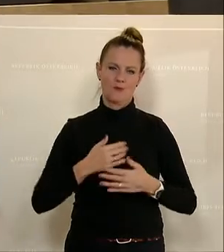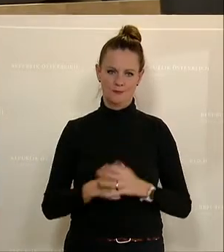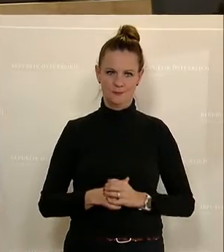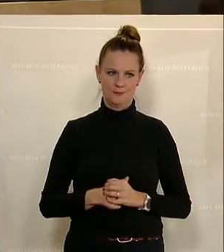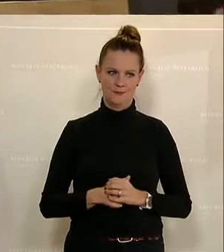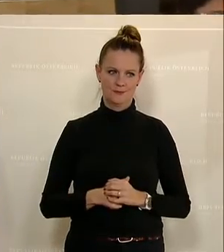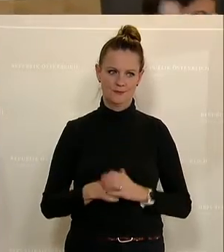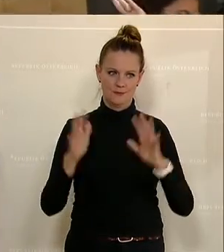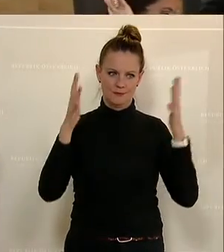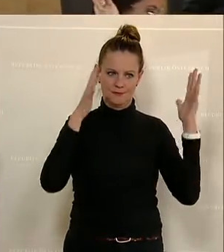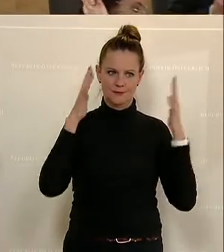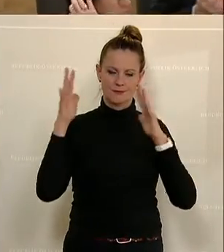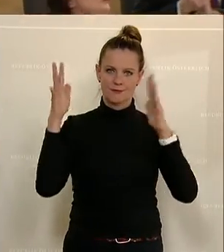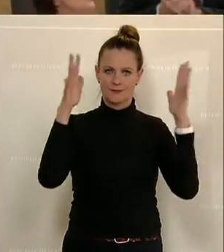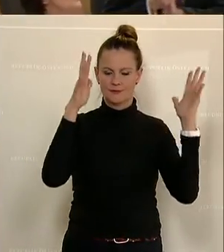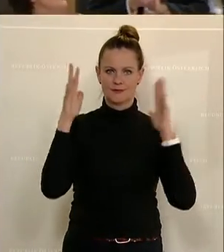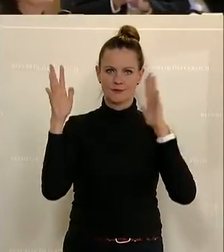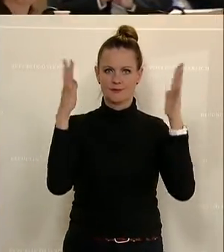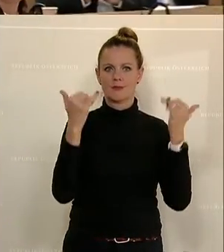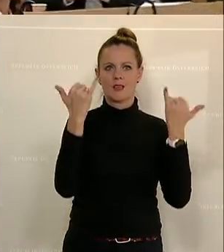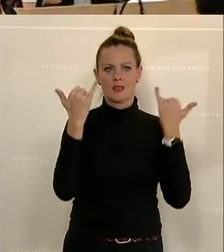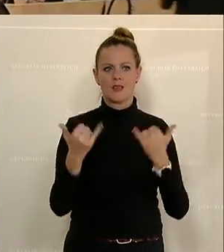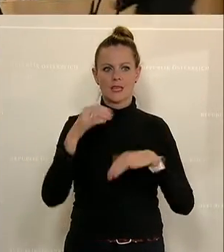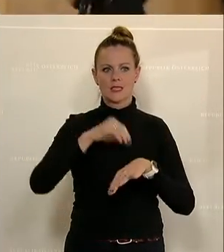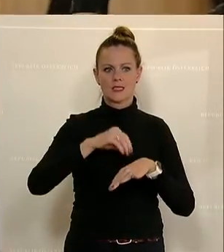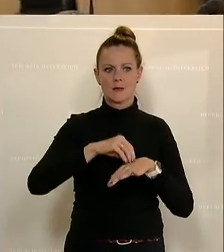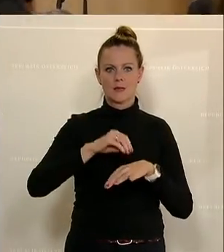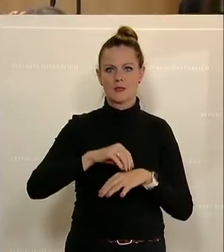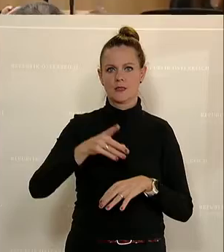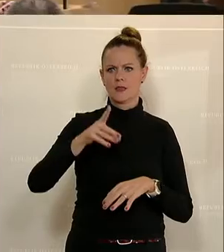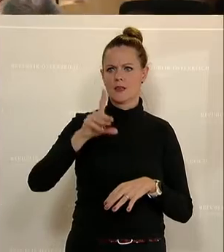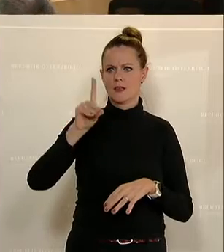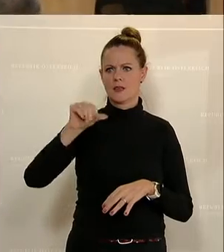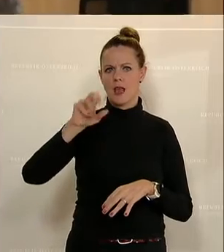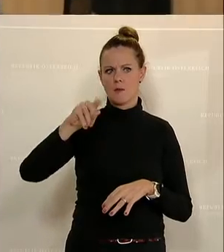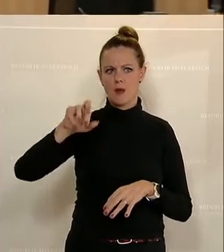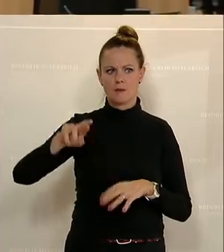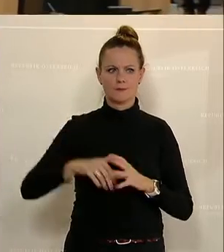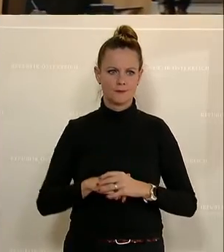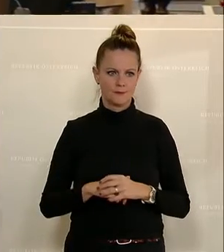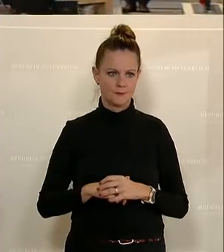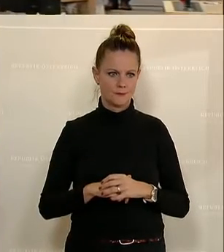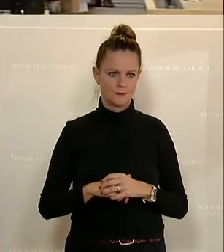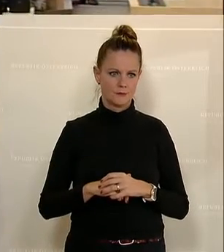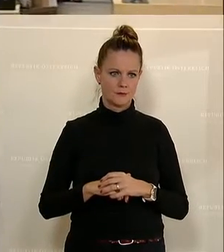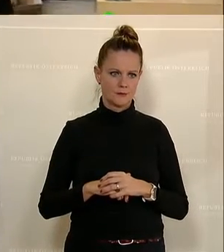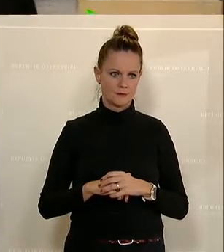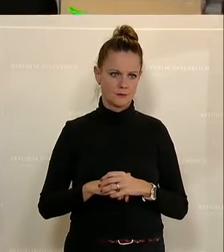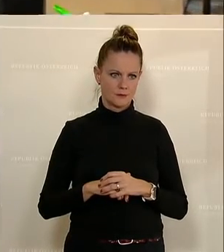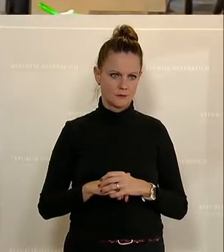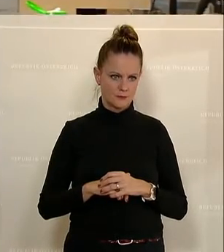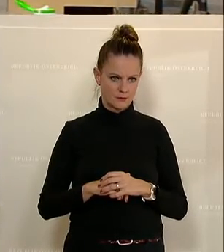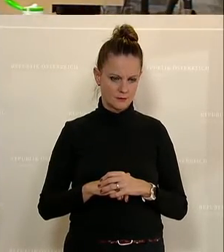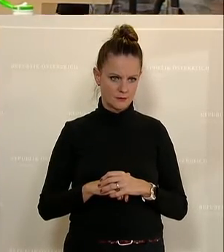Maria Theresia Nies von der ÖVP war das. Sie ist Mitglied im Ausschuss für Forschung, Innovation und Digitalisierung. Ja, dieser